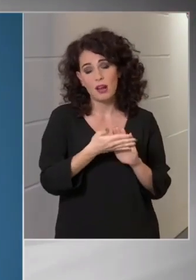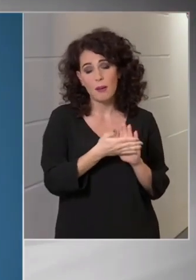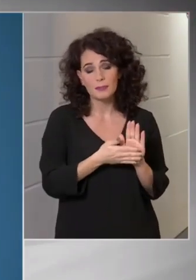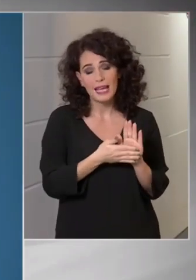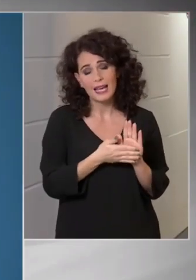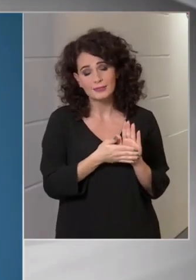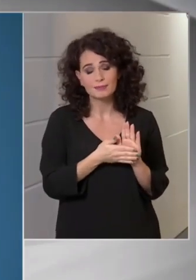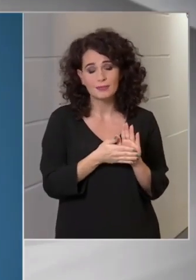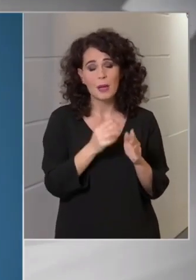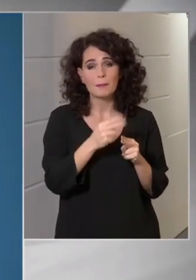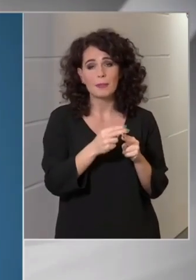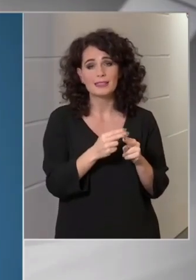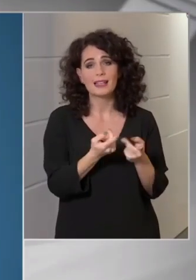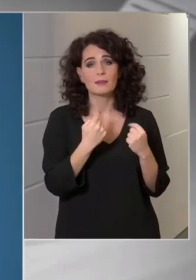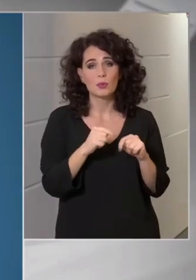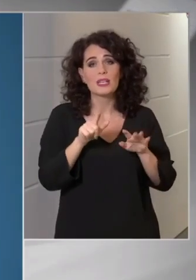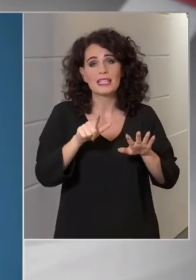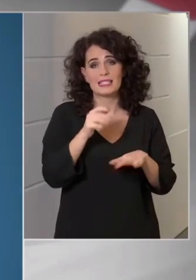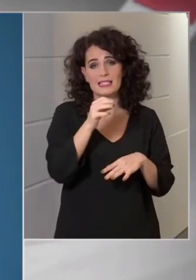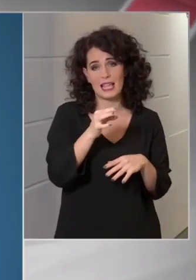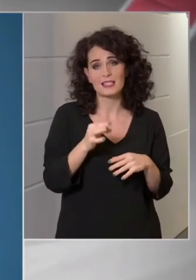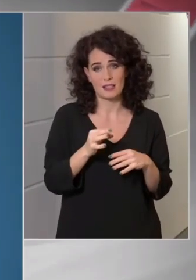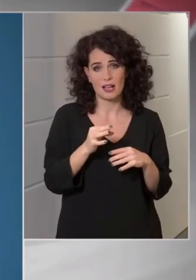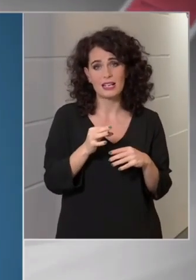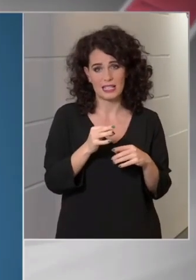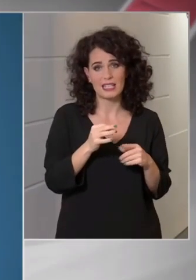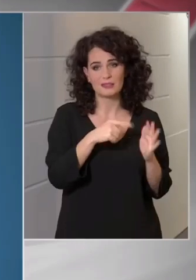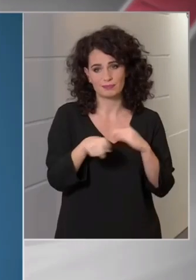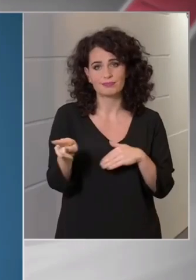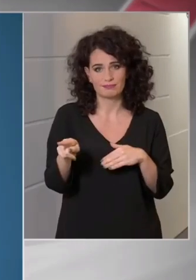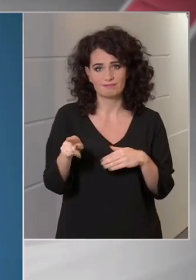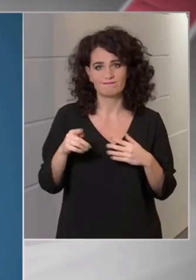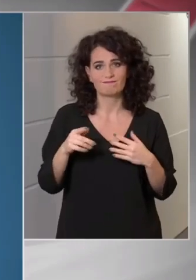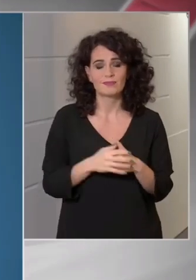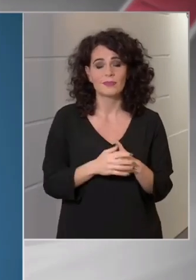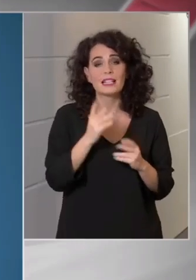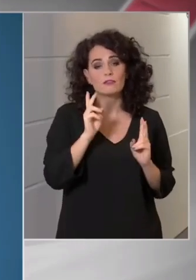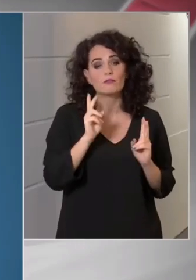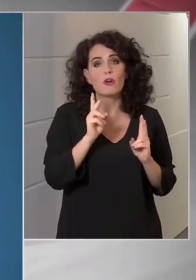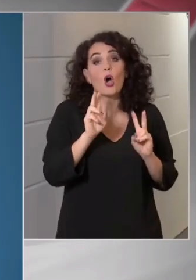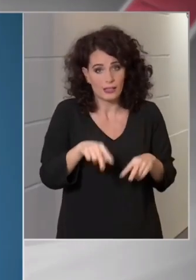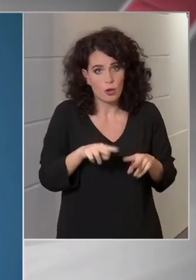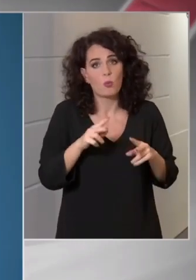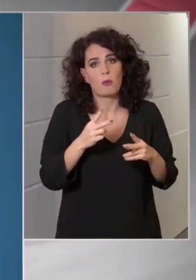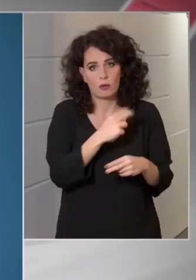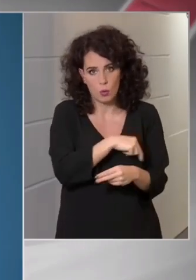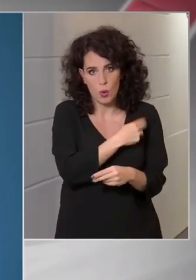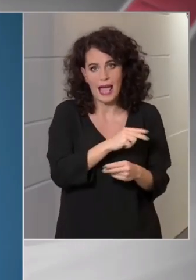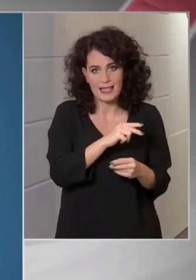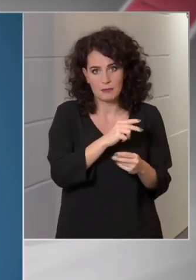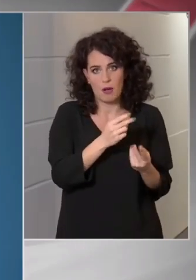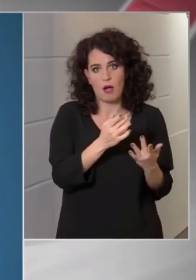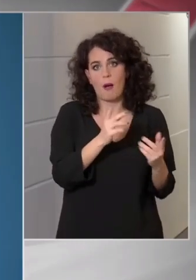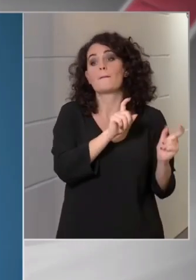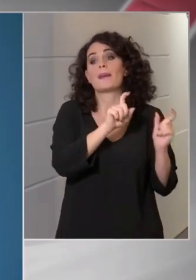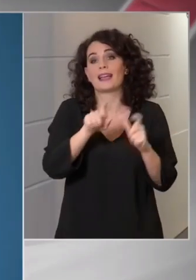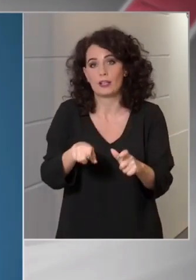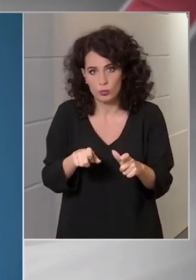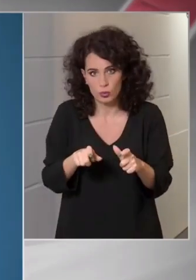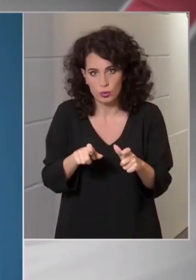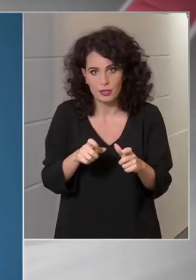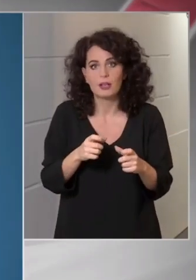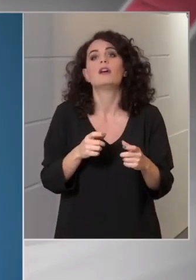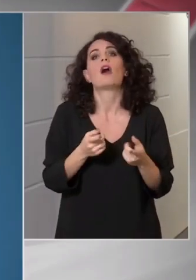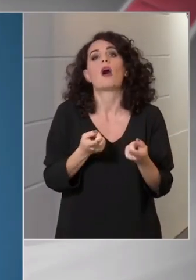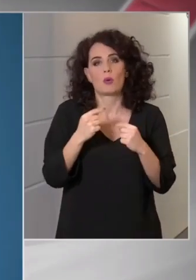7 százaléka kerül, tehát aki bekerül kórházba, intenzíven látásra